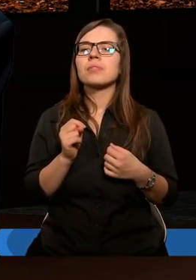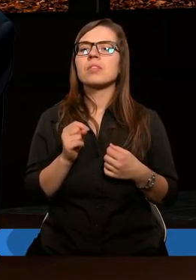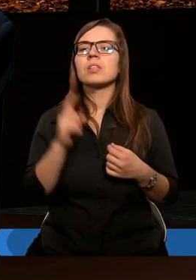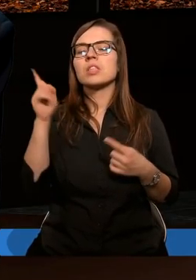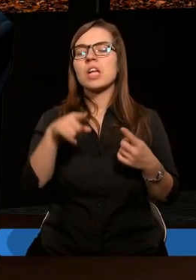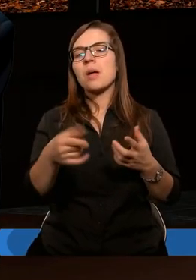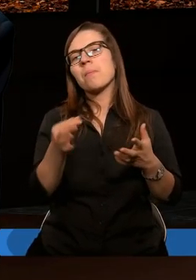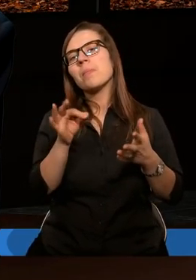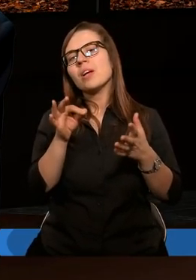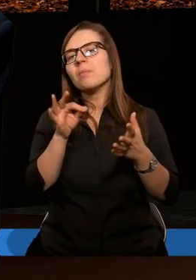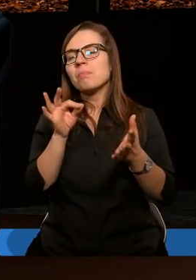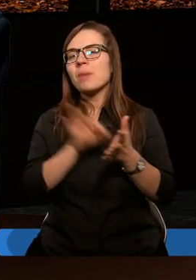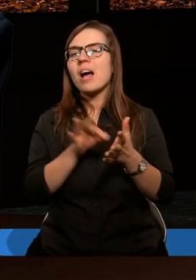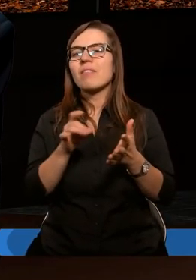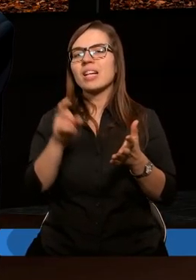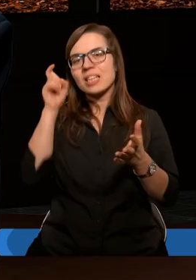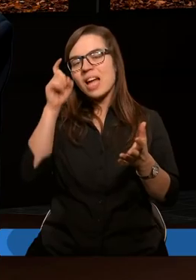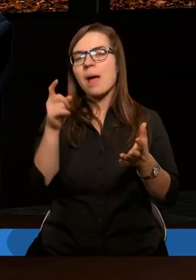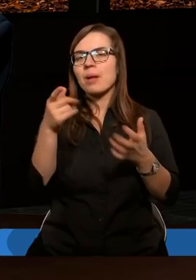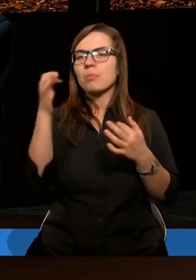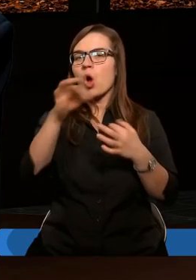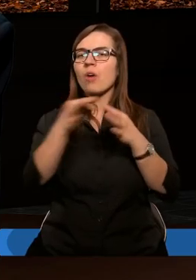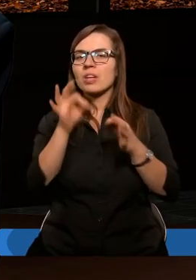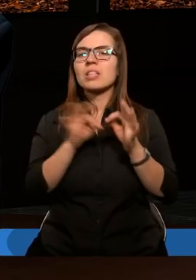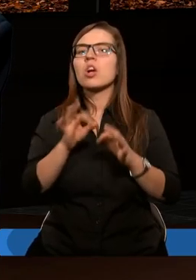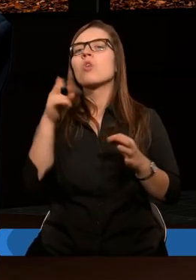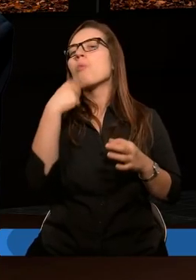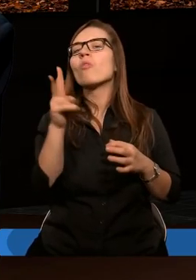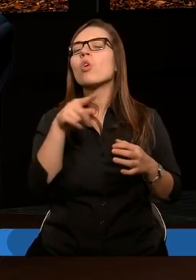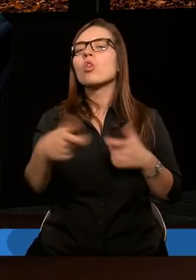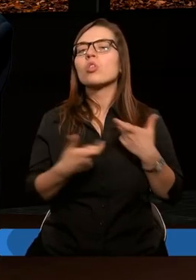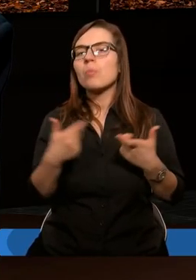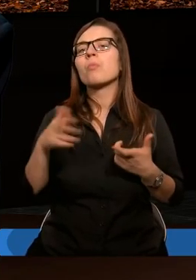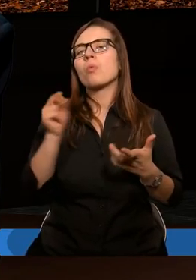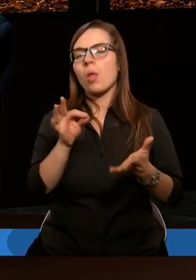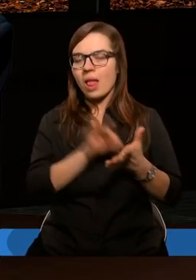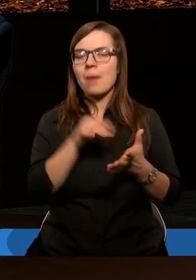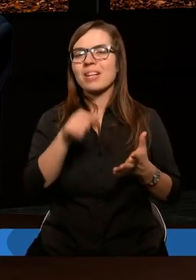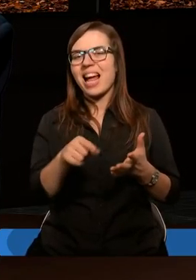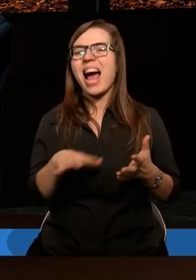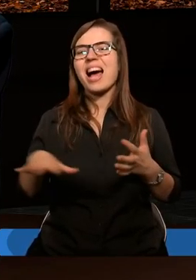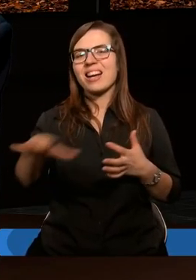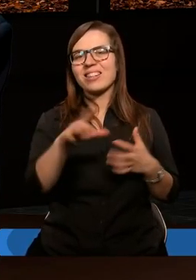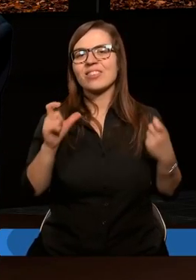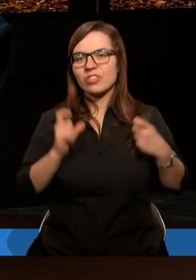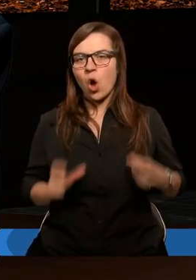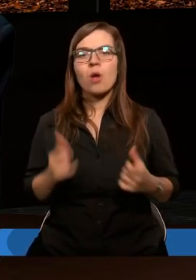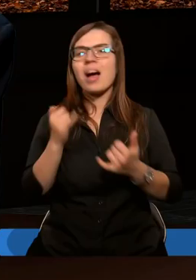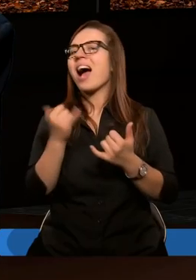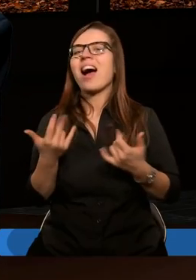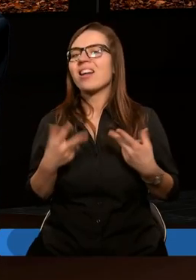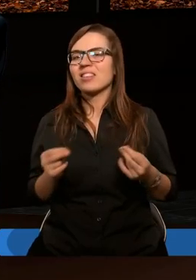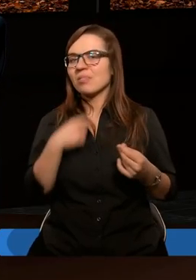zginął pewien Niemiec no i przyszli, powiedzieli, powiedzcie, kto to zrobił, bo to na pewno z tej wioski, jak nie, to